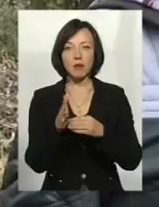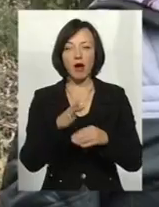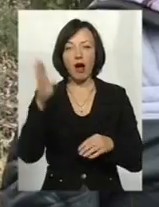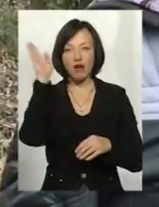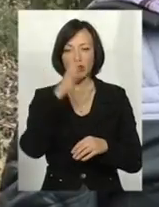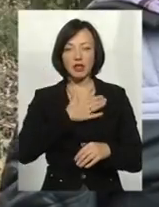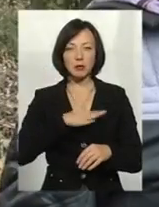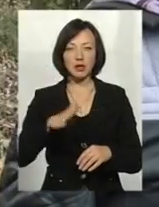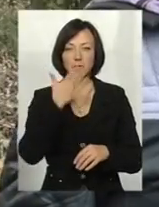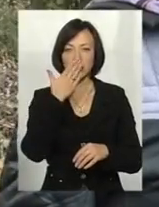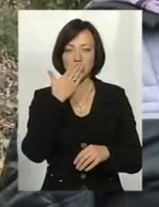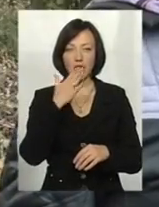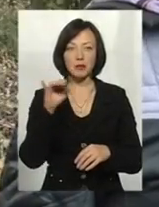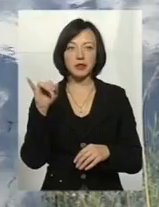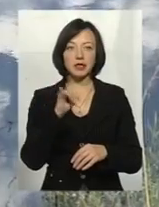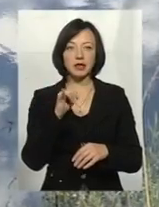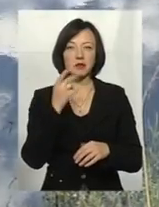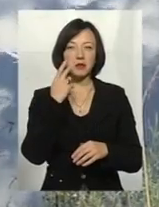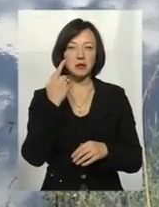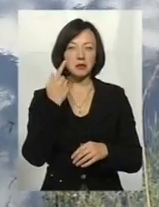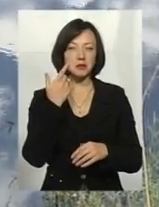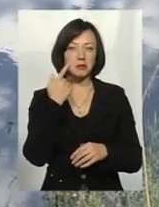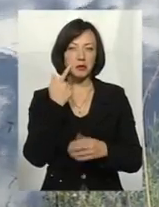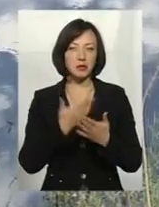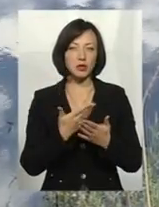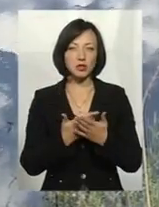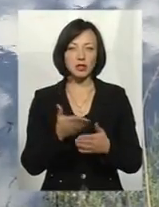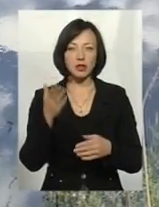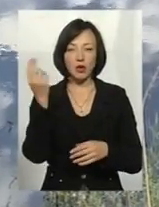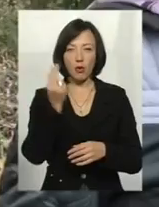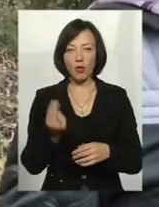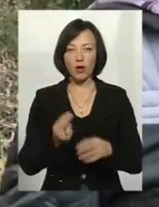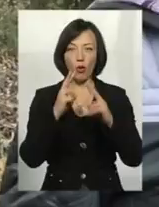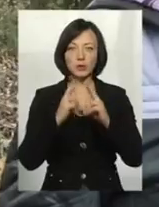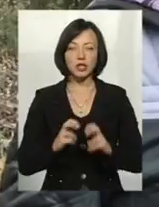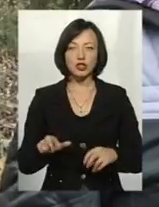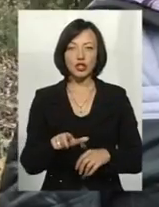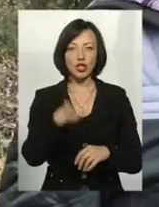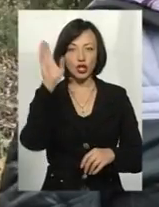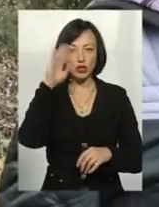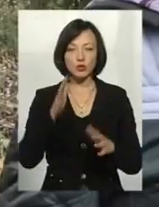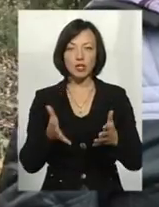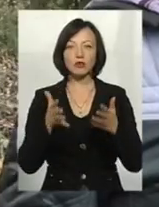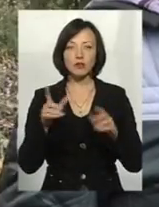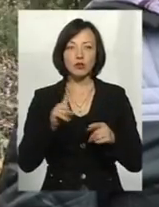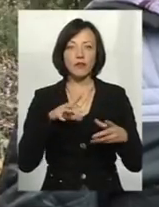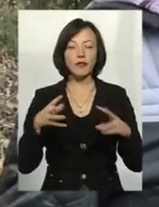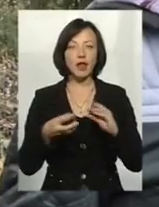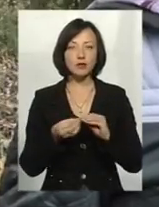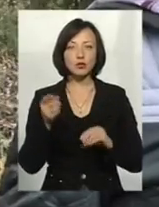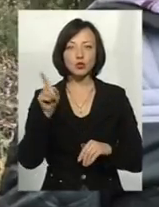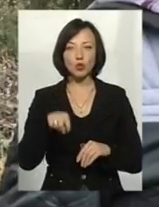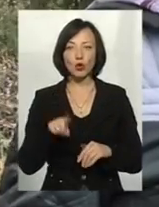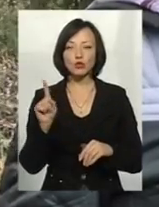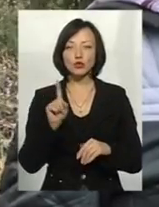неприємний запах і підозрілий колір. Обстежили річку, при цьому було з'ясовано, що внаслідок того, що